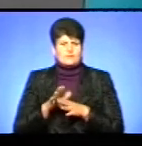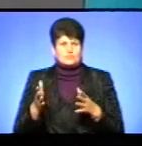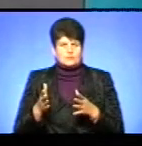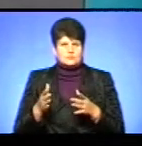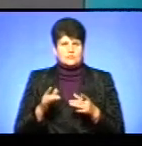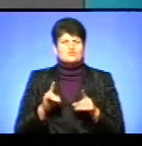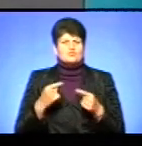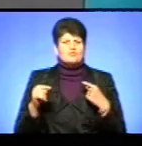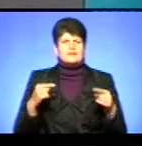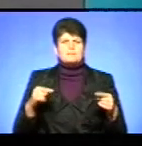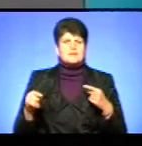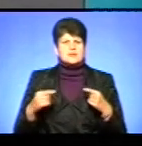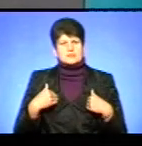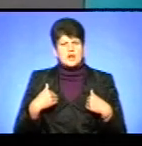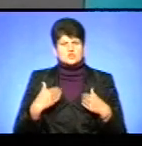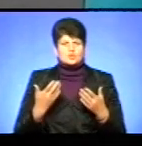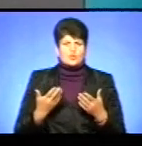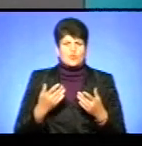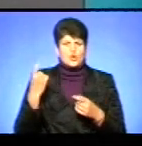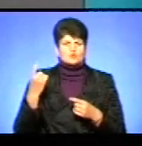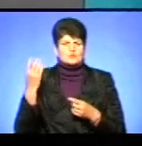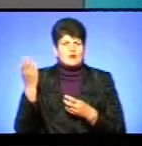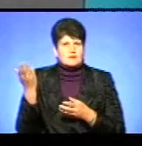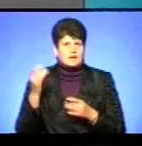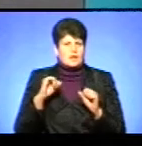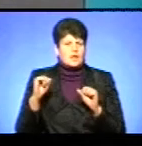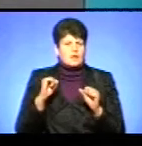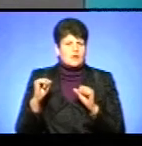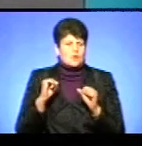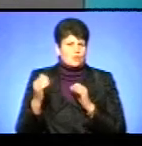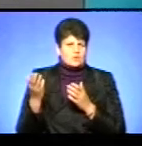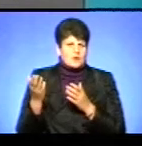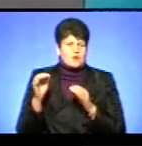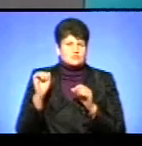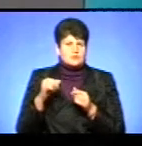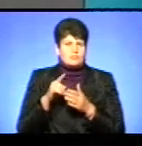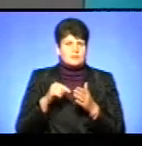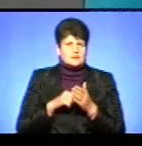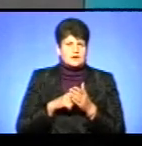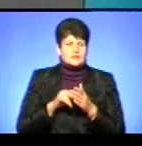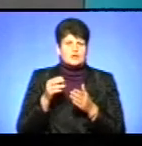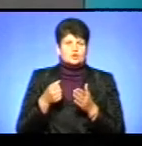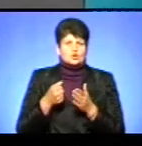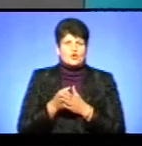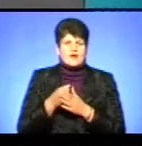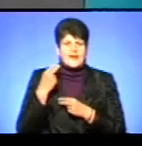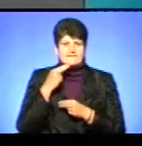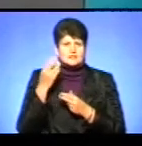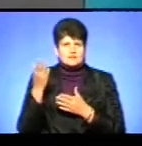чому відмінність нашого господарника, який керує, і, можливо, питання тут до ефективності